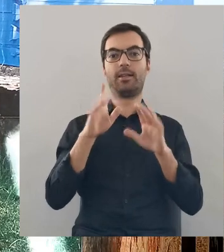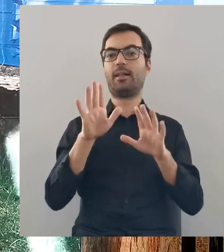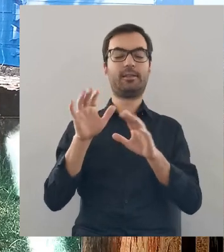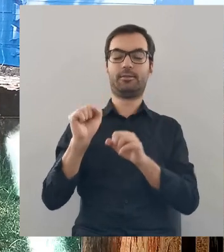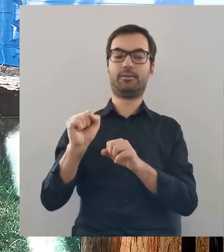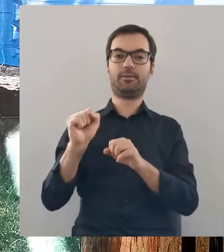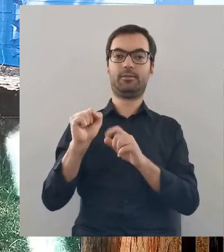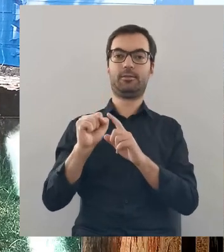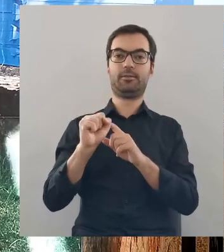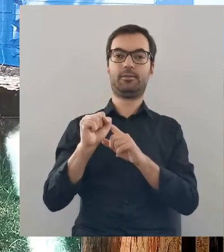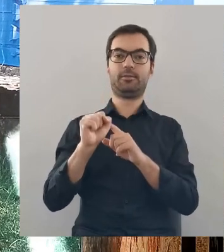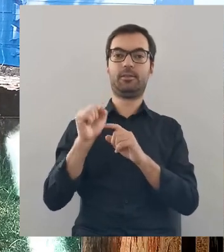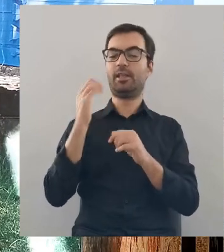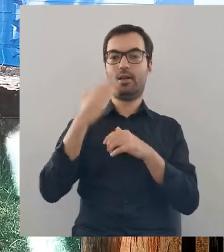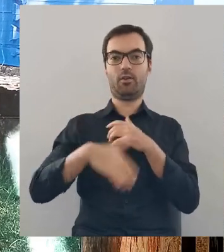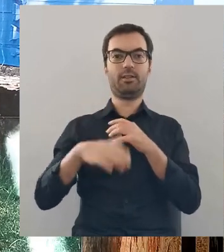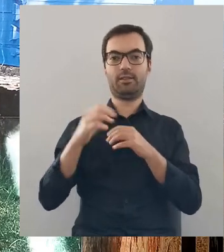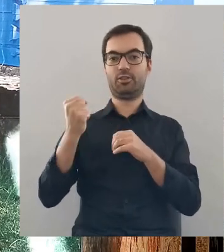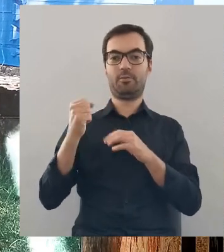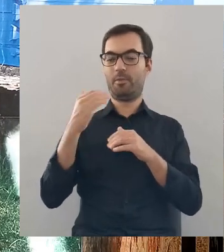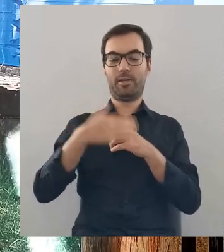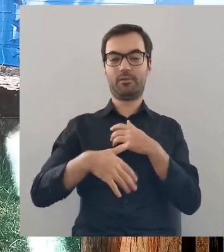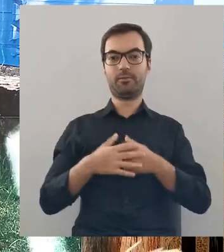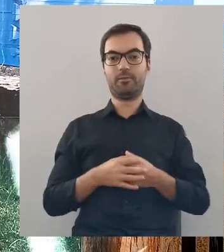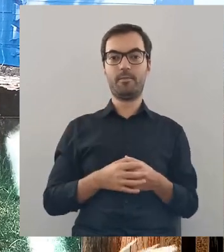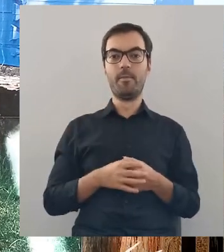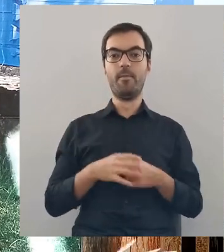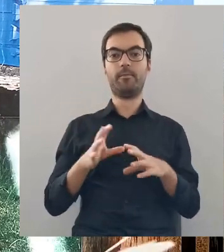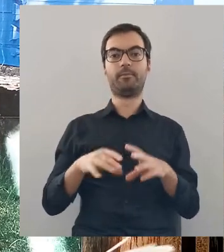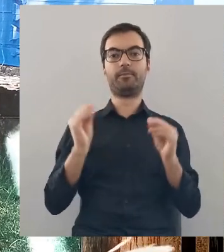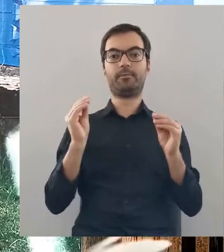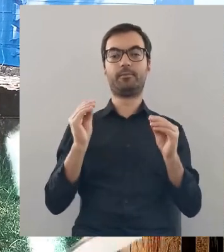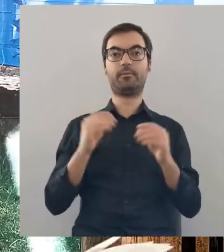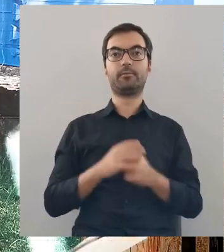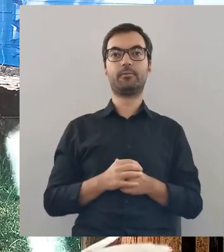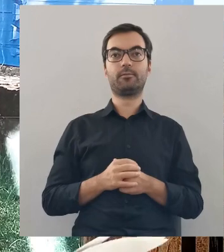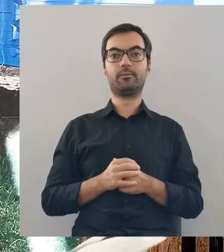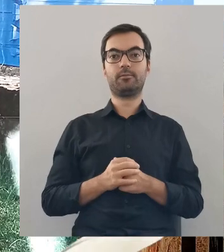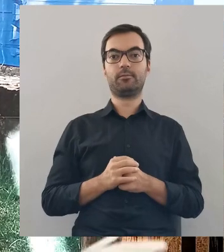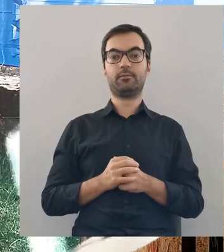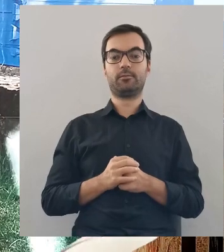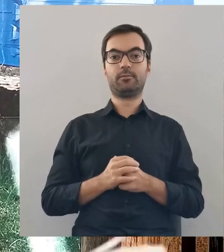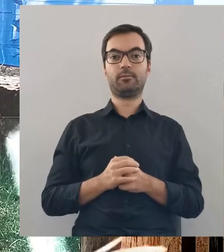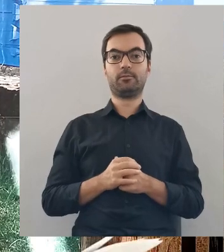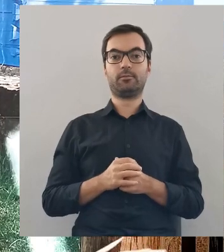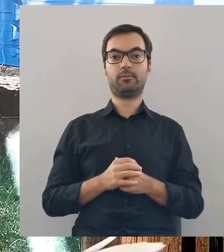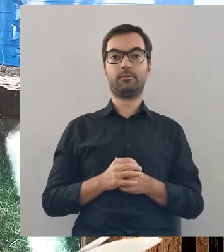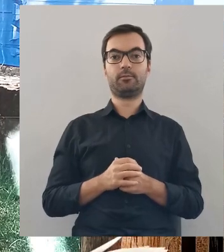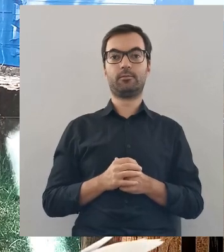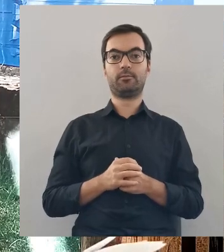legendę, ale ją sobie zostawiam na deser, na sam koniec. A na początek...